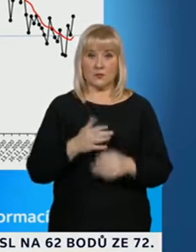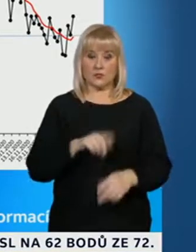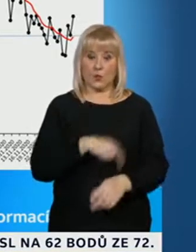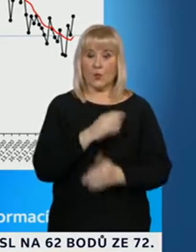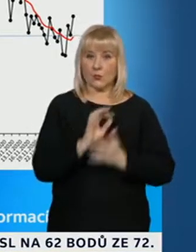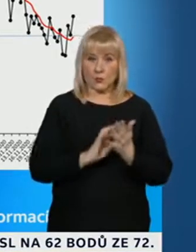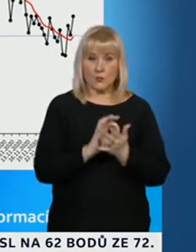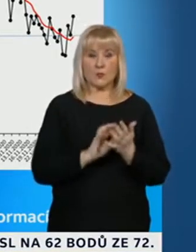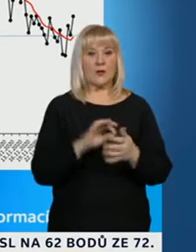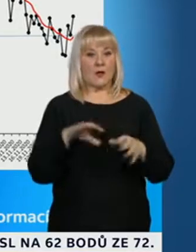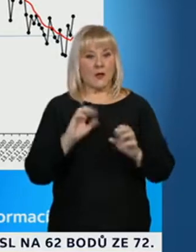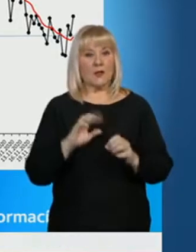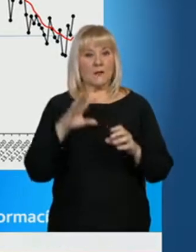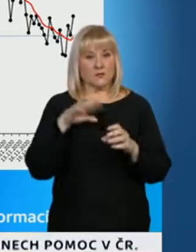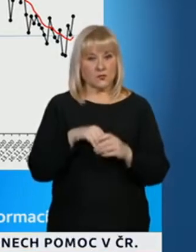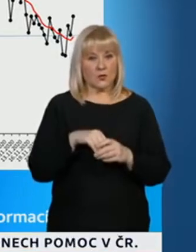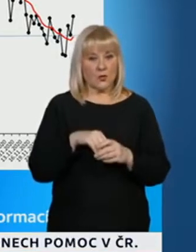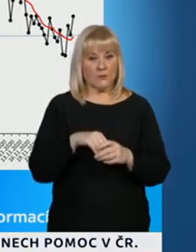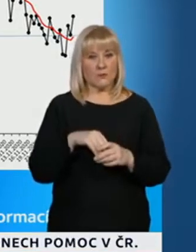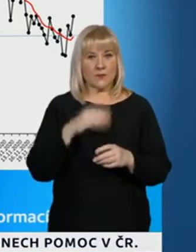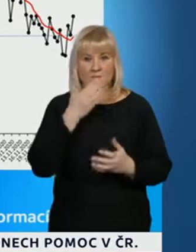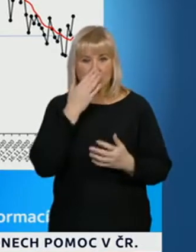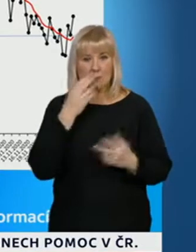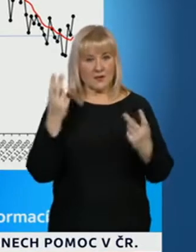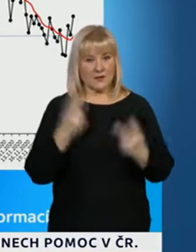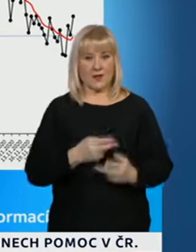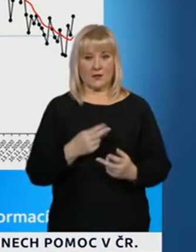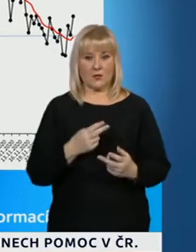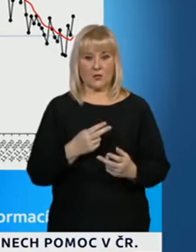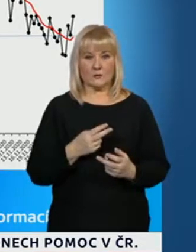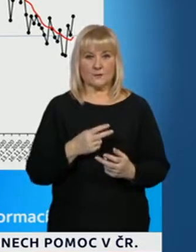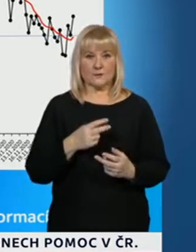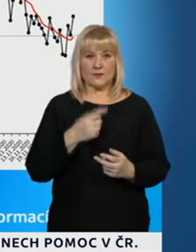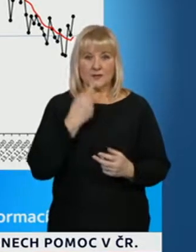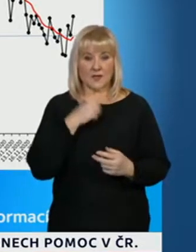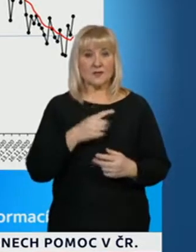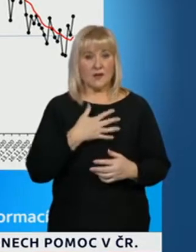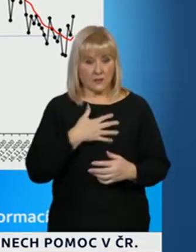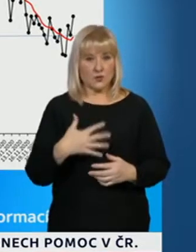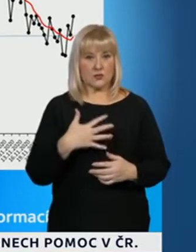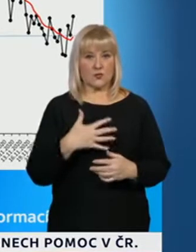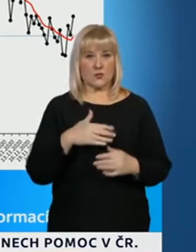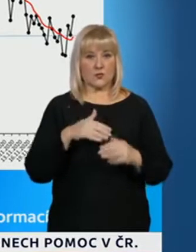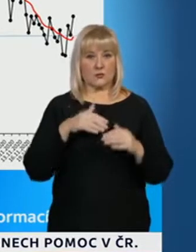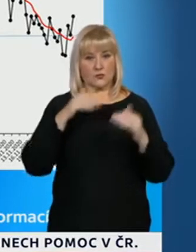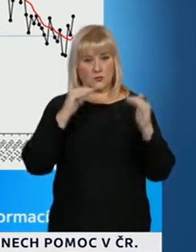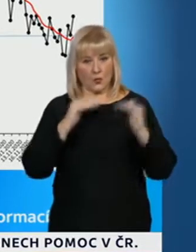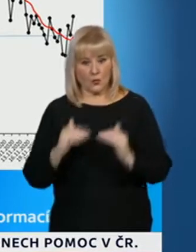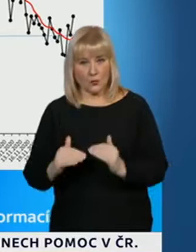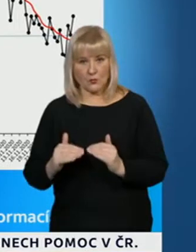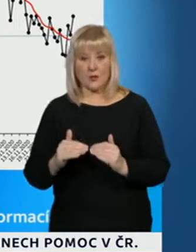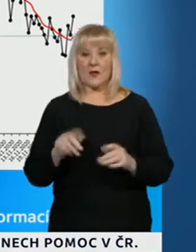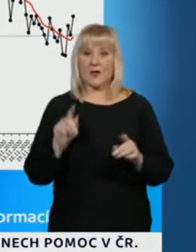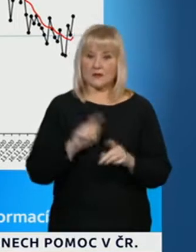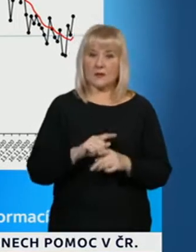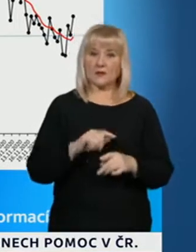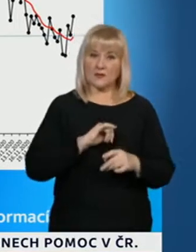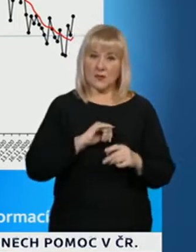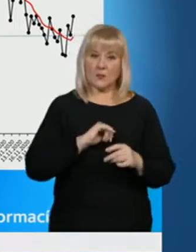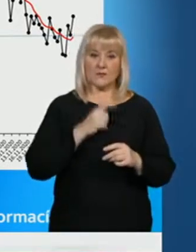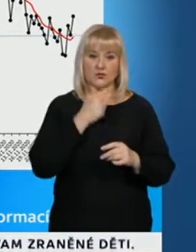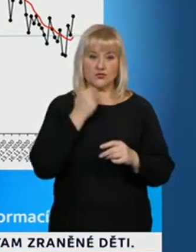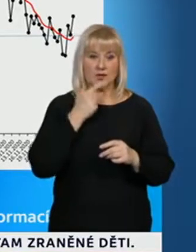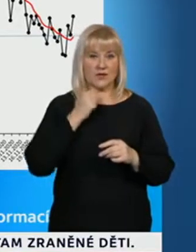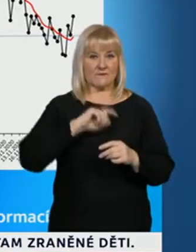ale s velkou variabilitou, jak vidíte, jako kdyby se mu nechtělo, tak klesá dolů. Tady jsou denní hodnoty a přesto je kouzavý průměr, ta